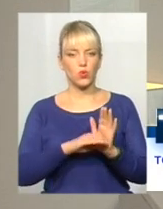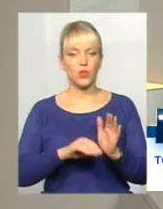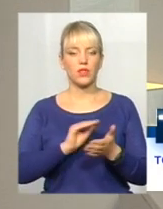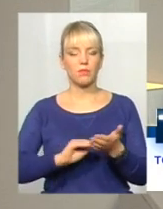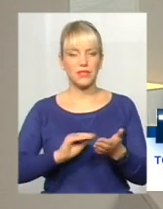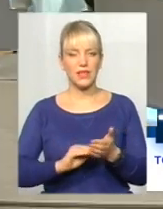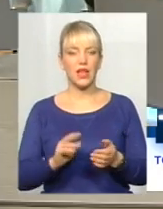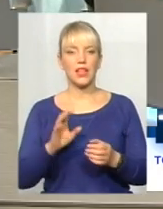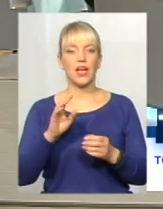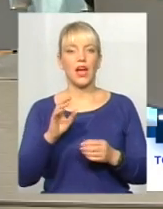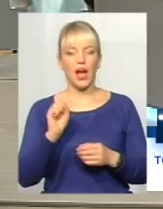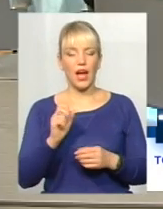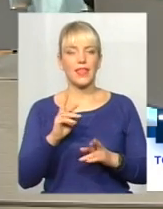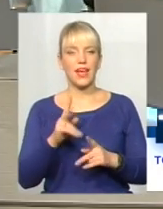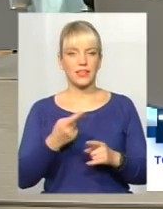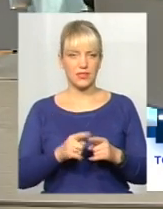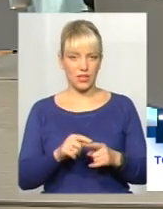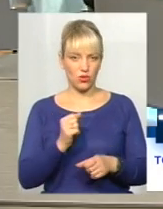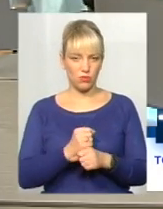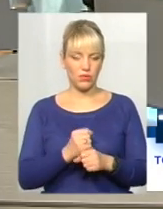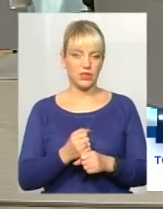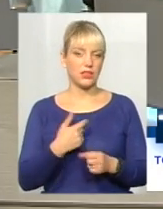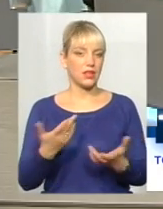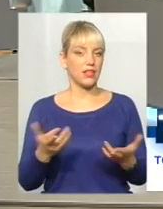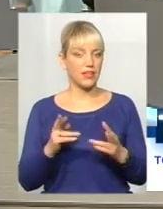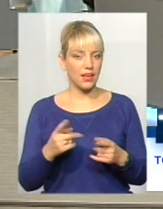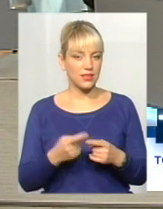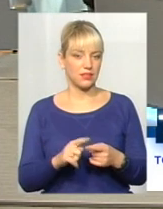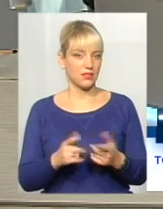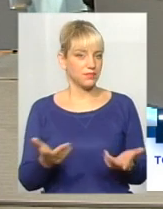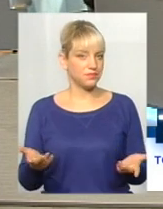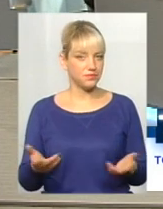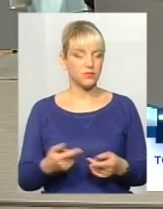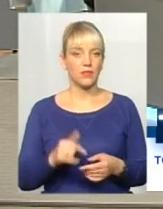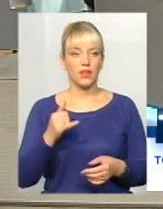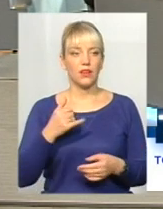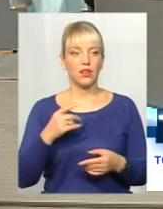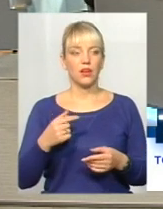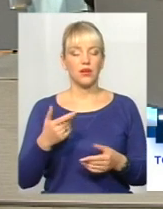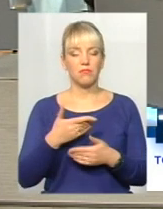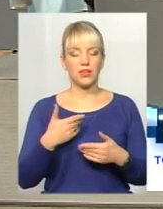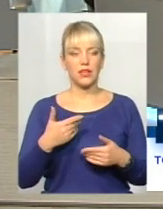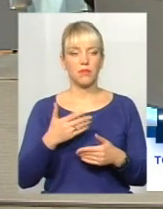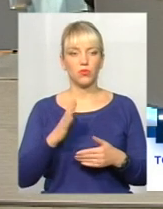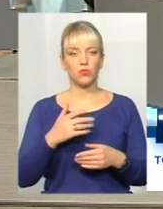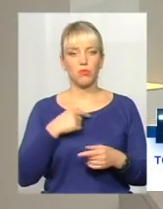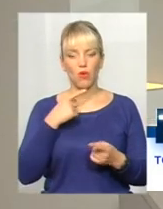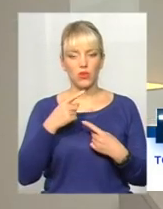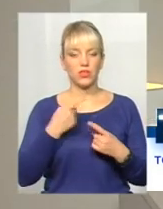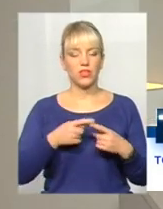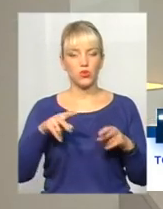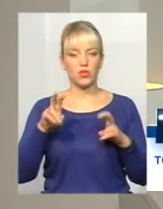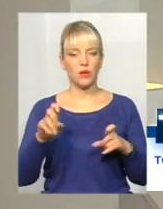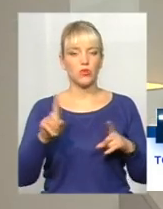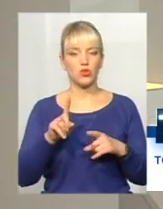а як це робити, яким чином. Для того, ми сьогодні в ефірі будемо намагатись все ж таки випрацювати цю структуру і дати відповіді хмельничанам, що